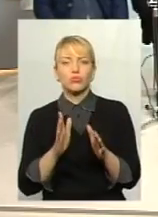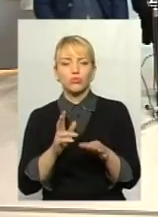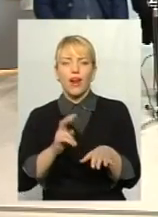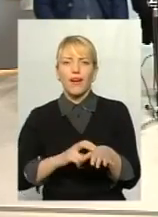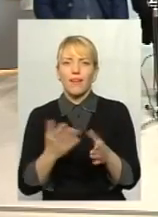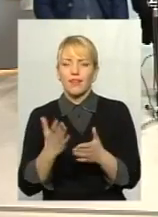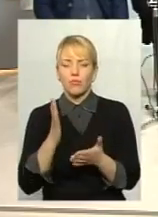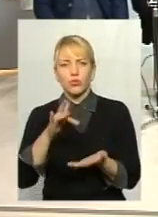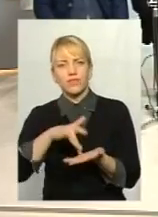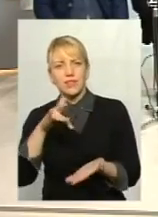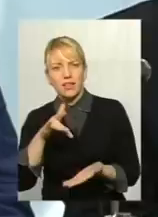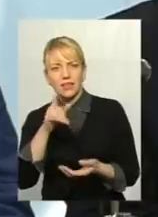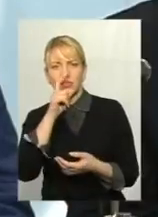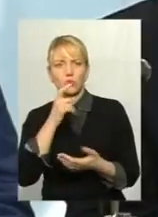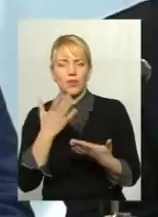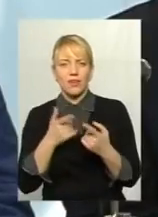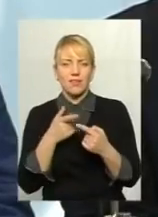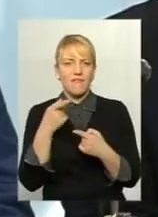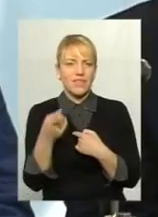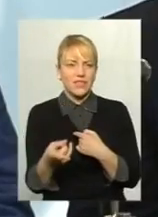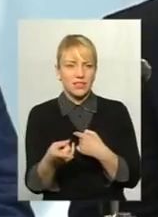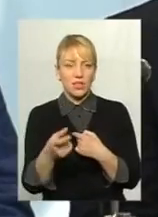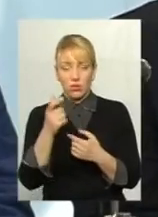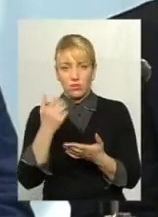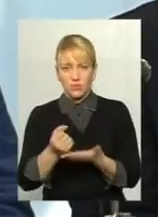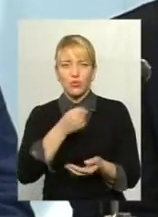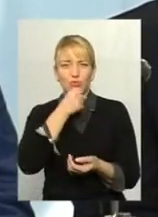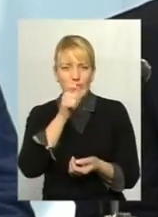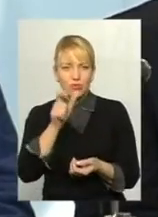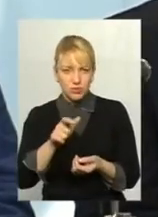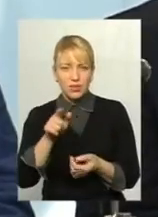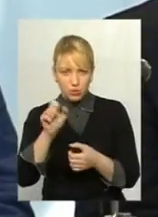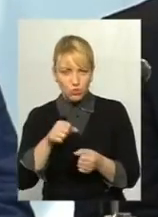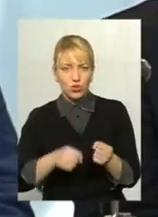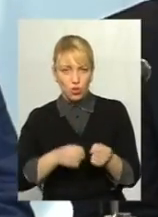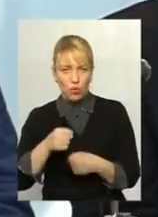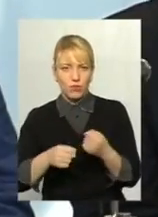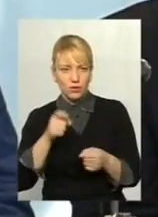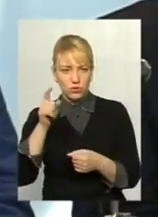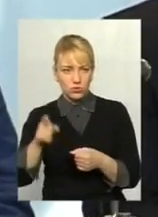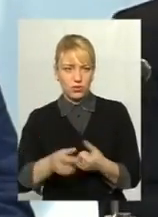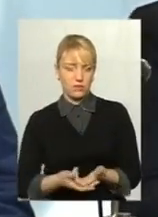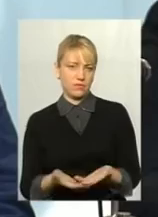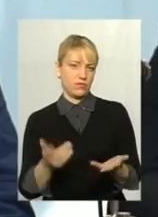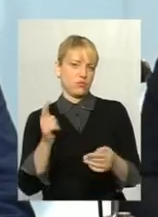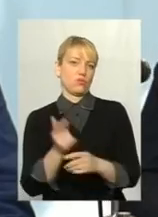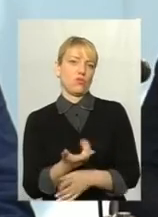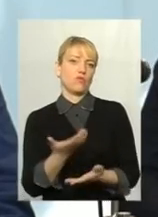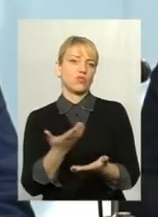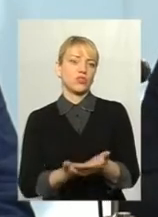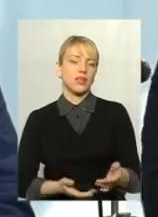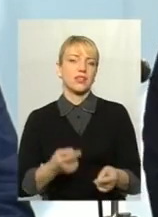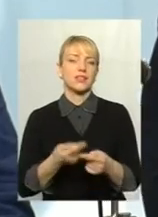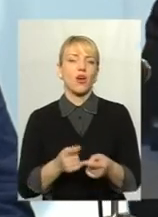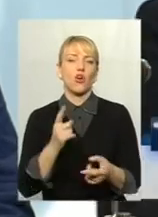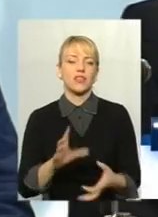знаходиться в центрі, незрозуміло, на якій відстані от людина похилого віку з її пенсією, вона зможе туди добратися? Знову таки, це теж йде одна зв